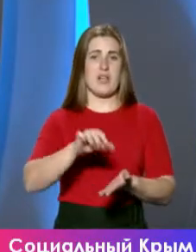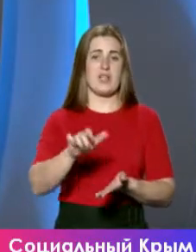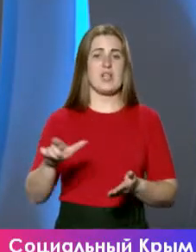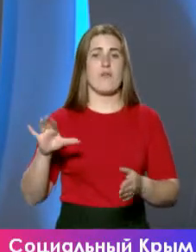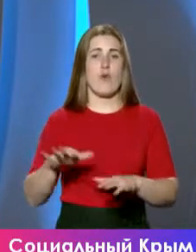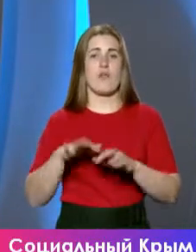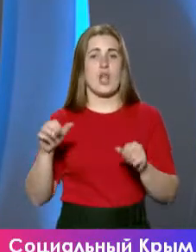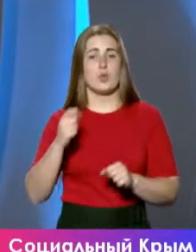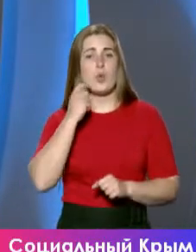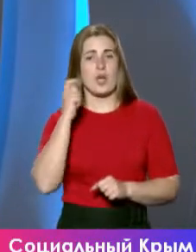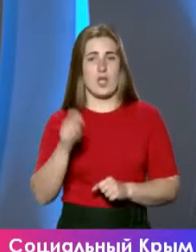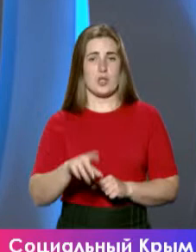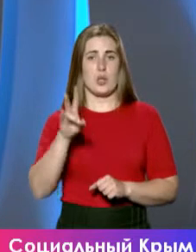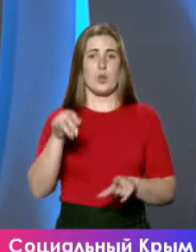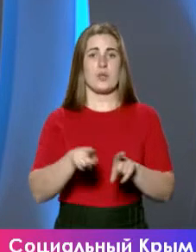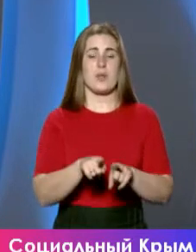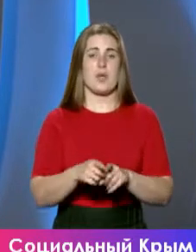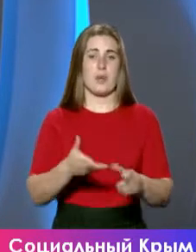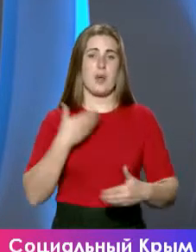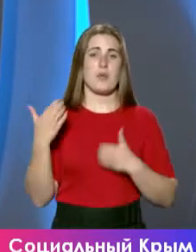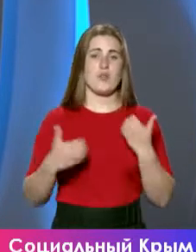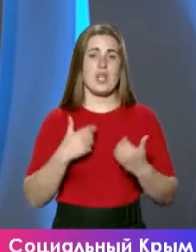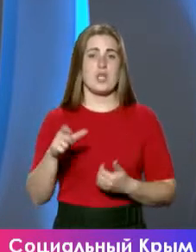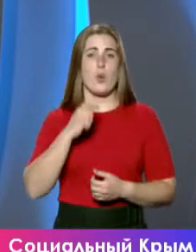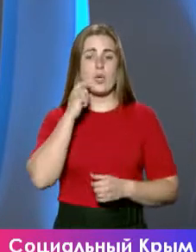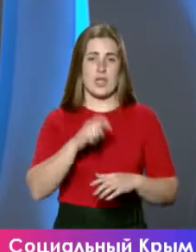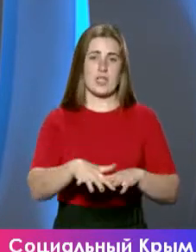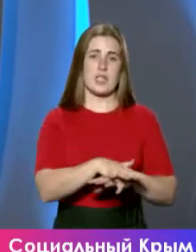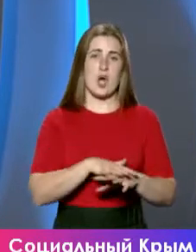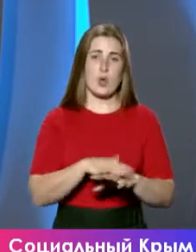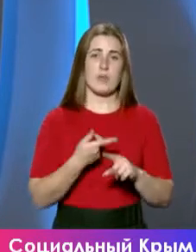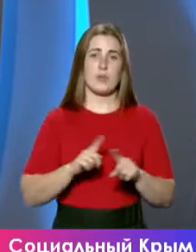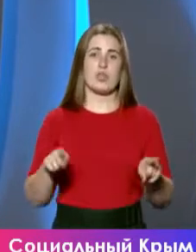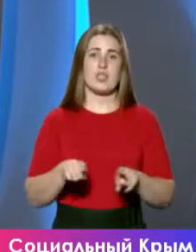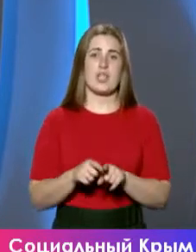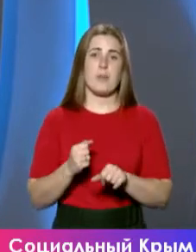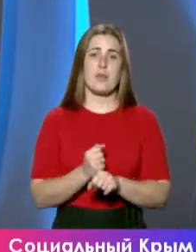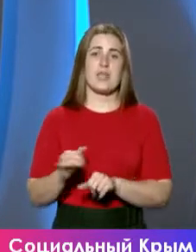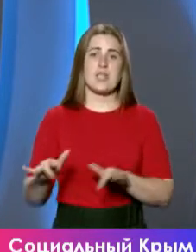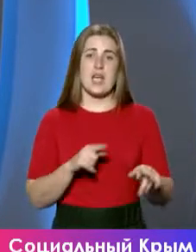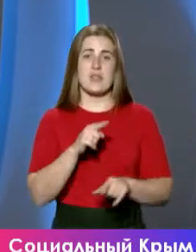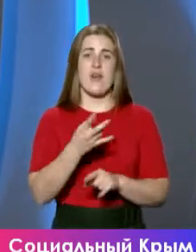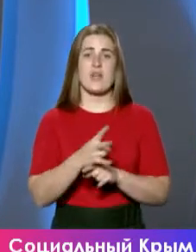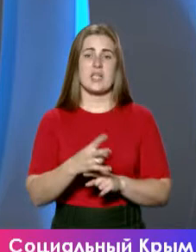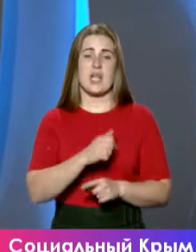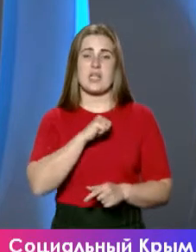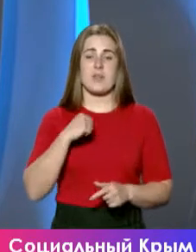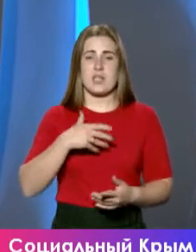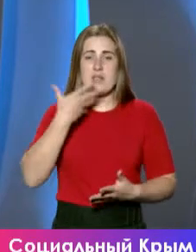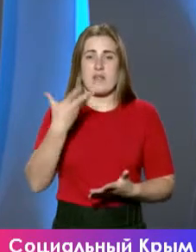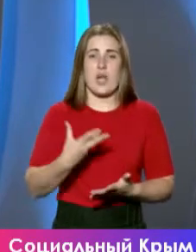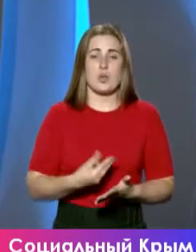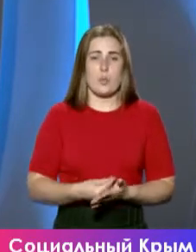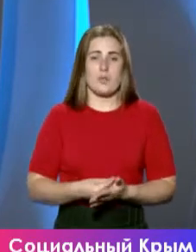украинскую. Но, тем не менее, мы переживаем за украинский народ, потому что такими действиями они, прежде всего, вредят своей собственной